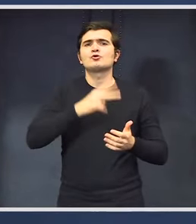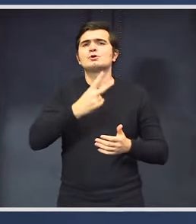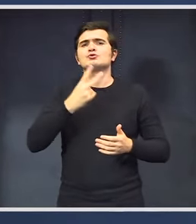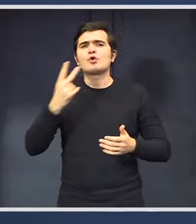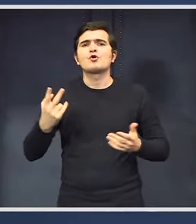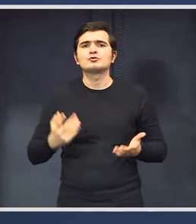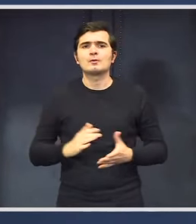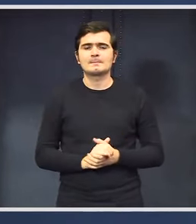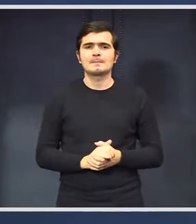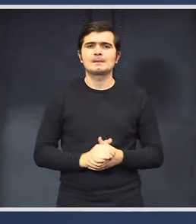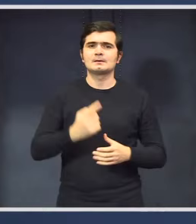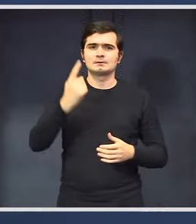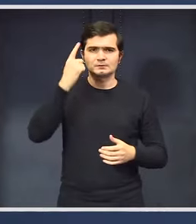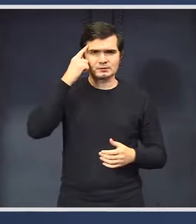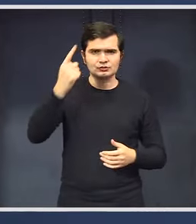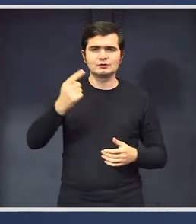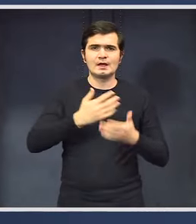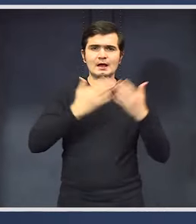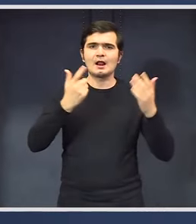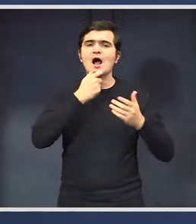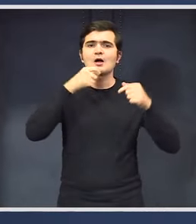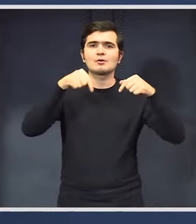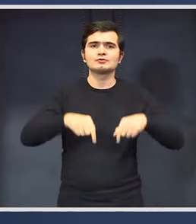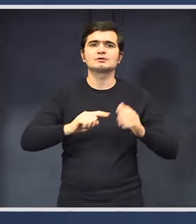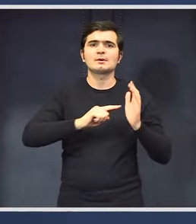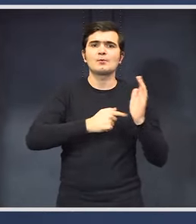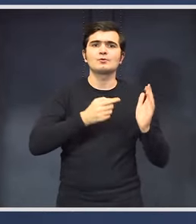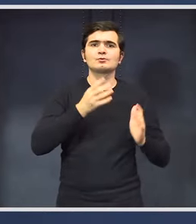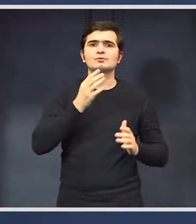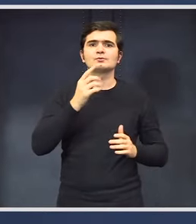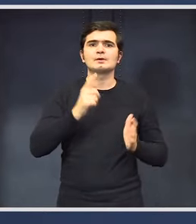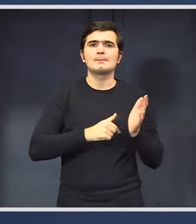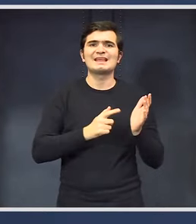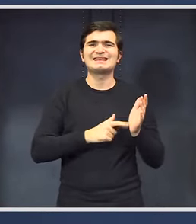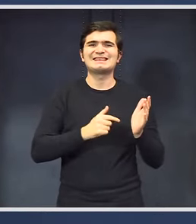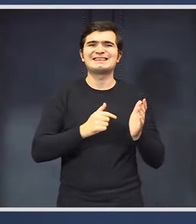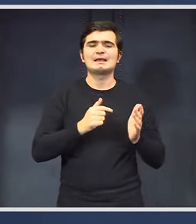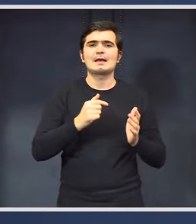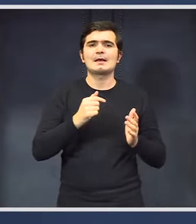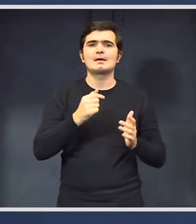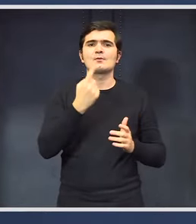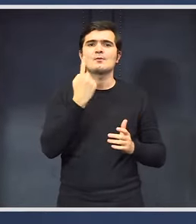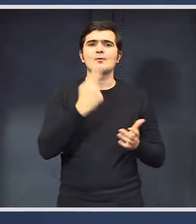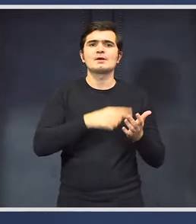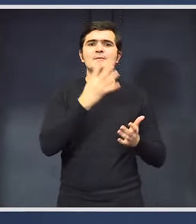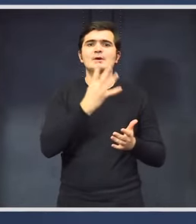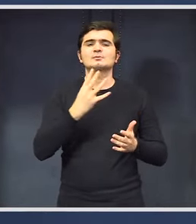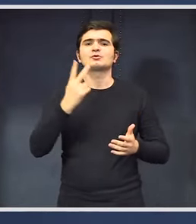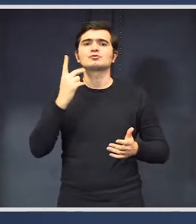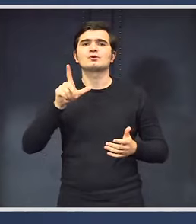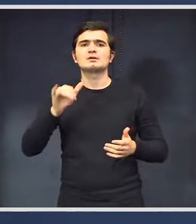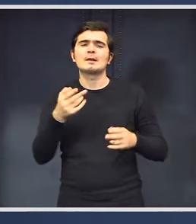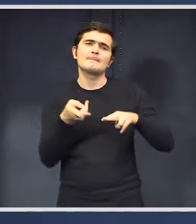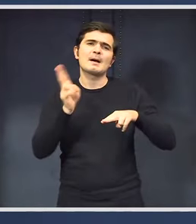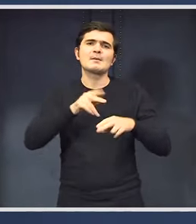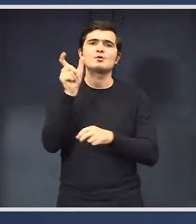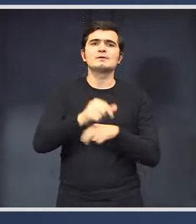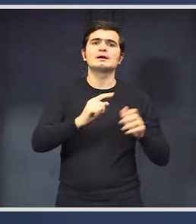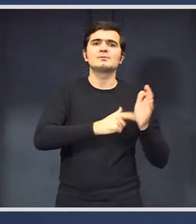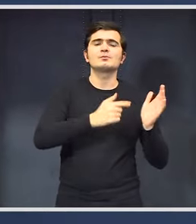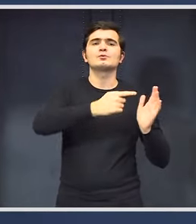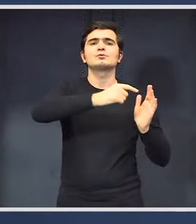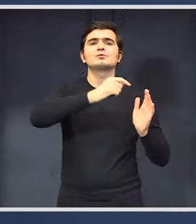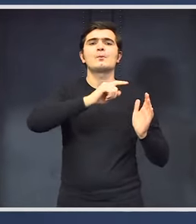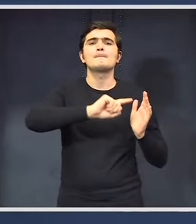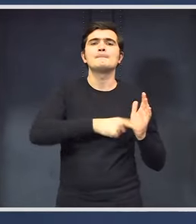clar că anul acesta, punctul de pensie, este 1.442 de lei, mai mare decât a fost punctul de pensie mediu anul trecut, de